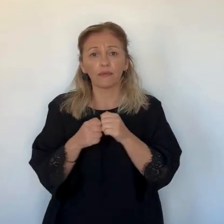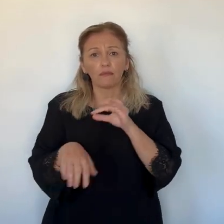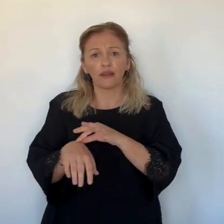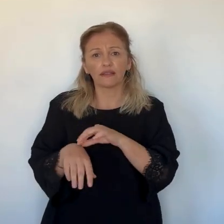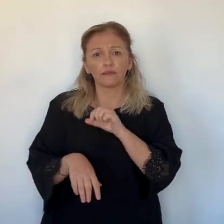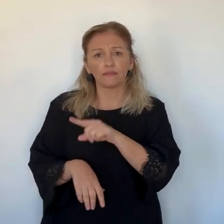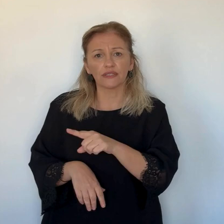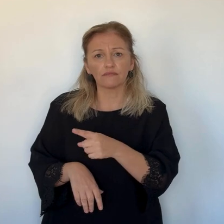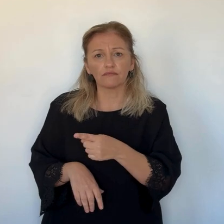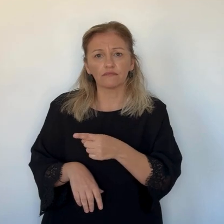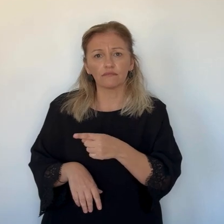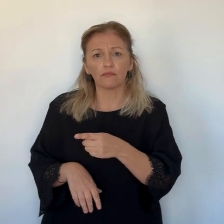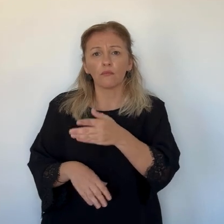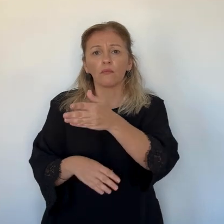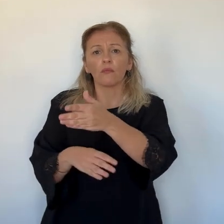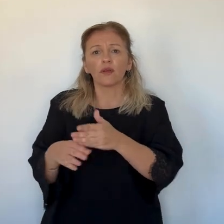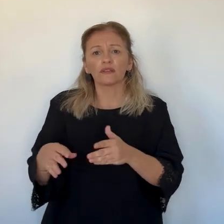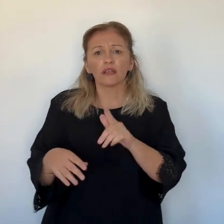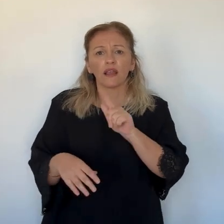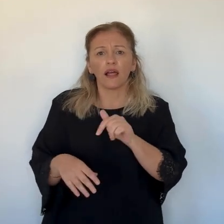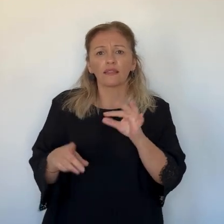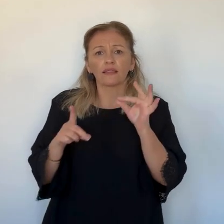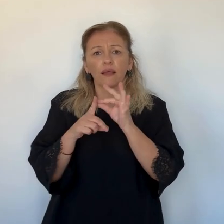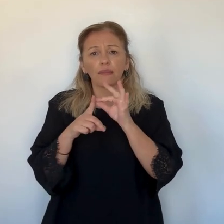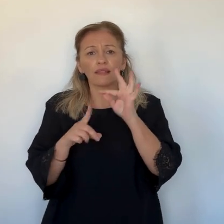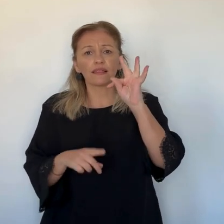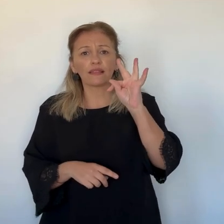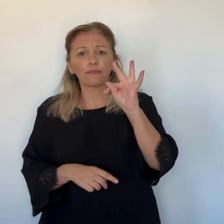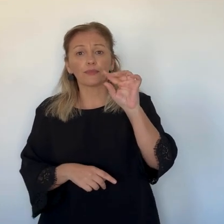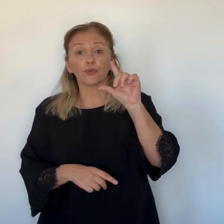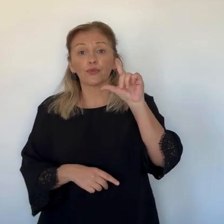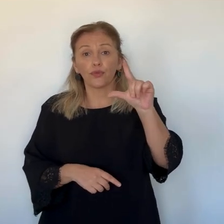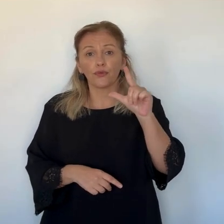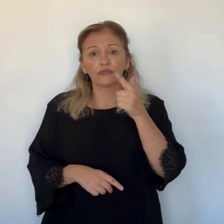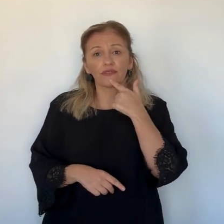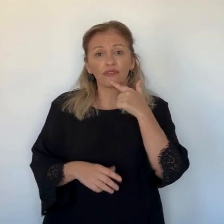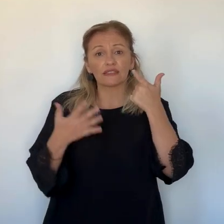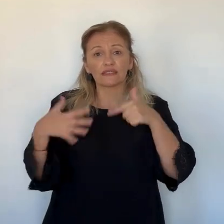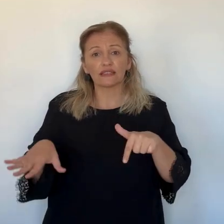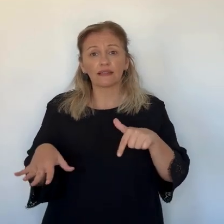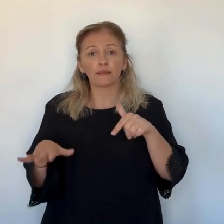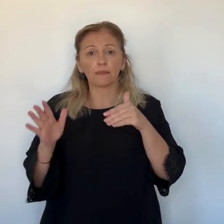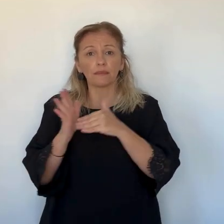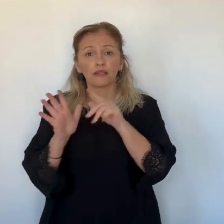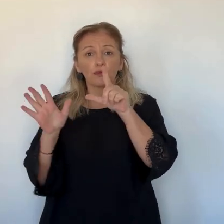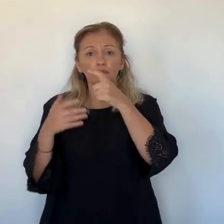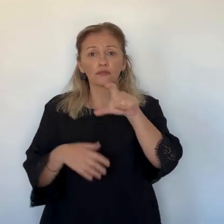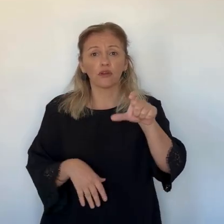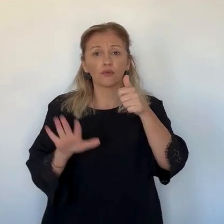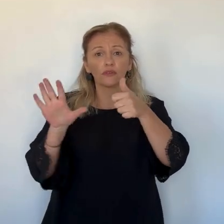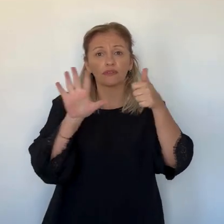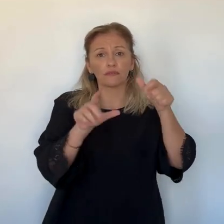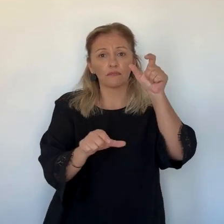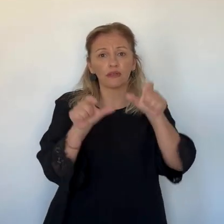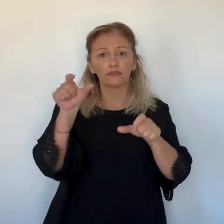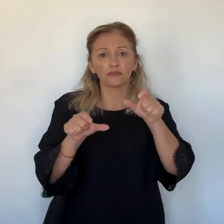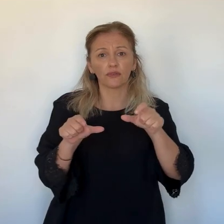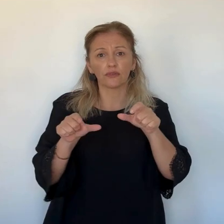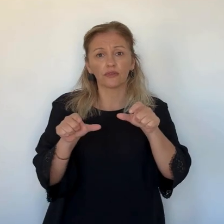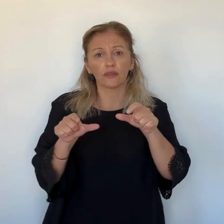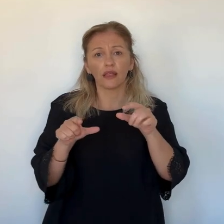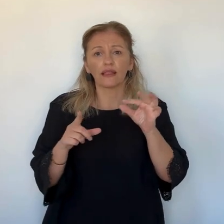touche aujourd'hui 4 300 000 personnes. En Corse, 20 450 insulaires doivent gérer cette maladie au quotidien.